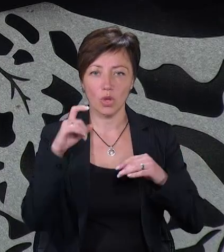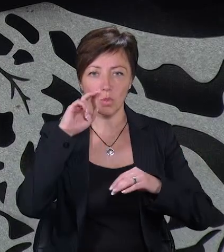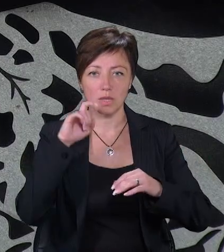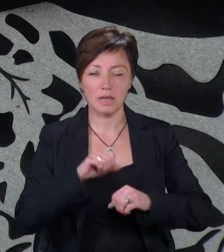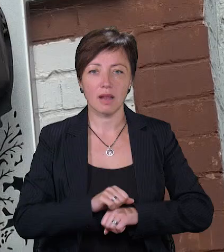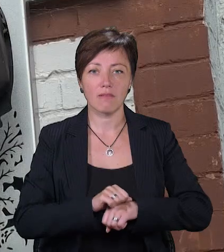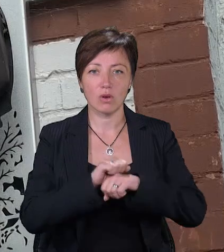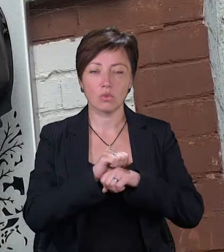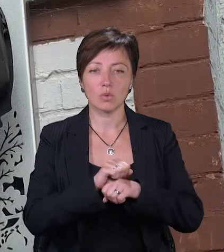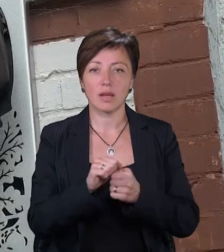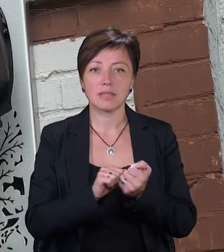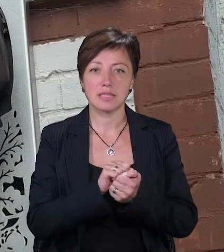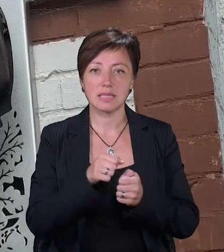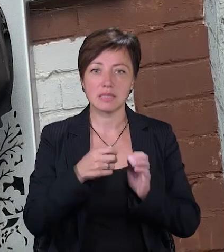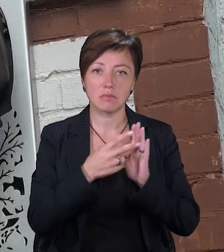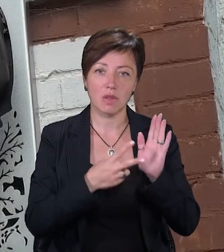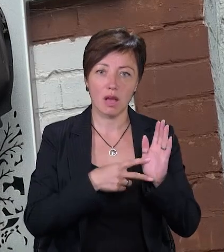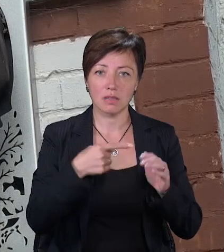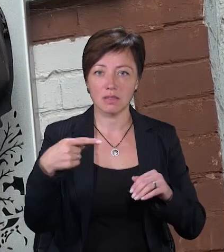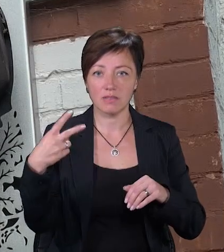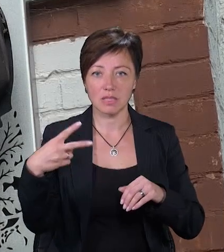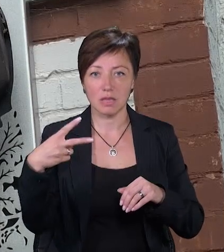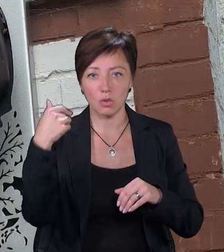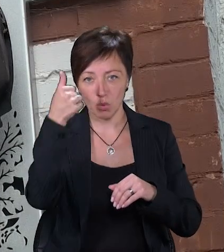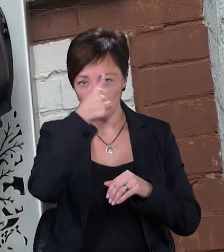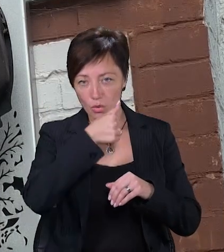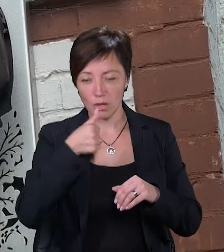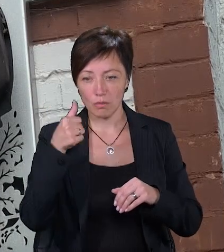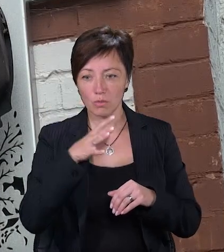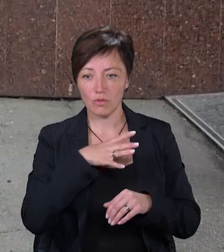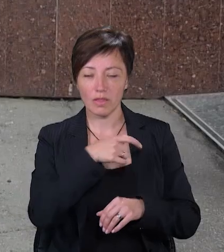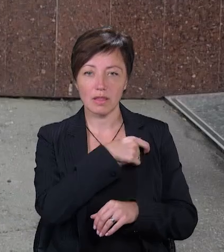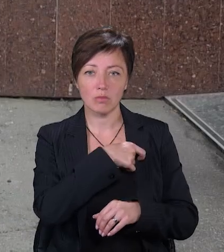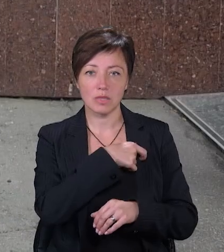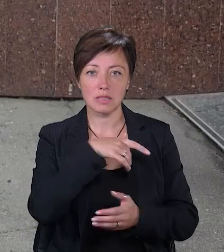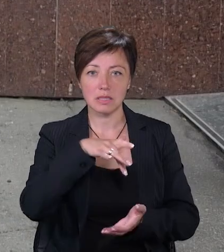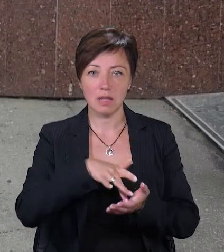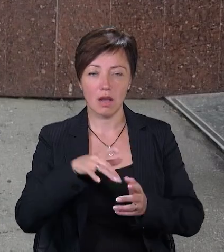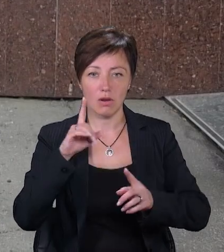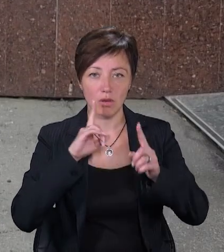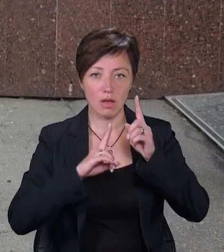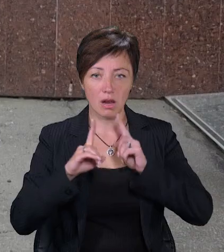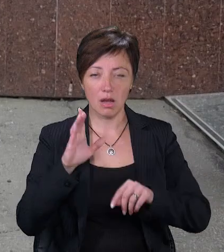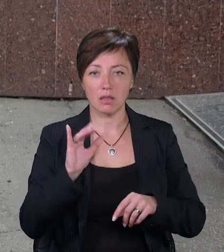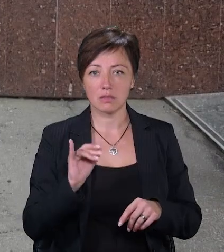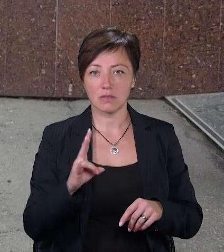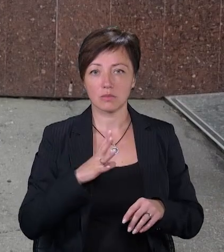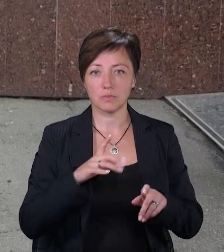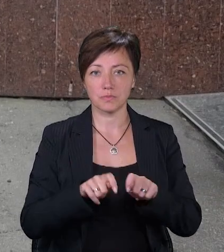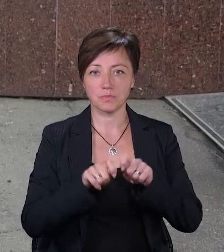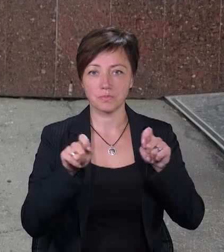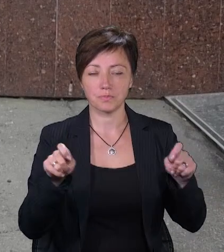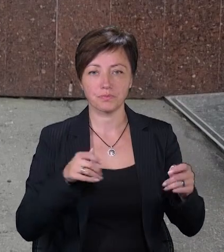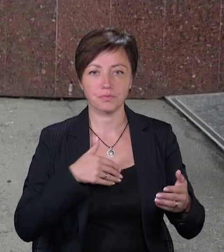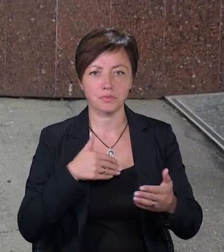1917-1920 років, де він був депутатом Центральної ради, де він розгорнув дуже